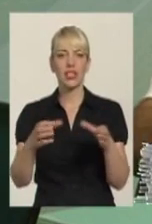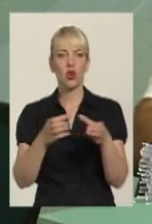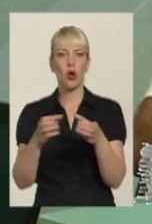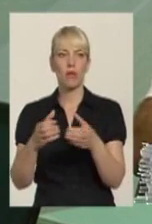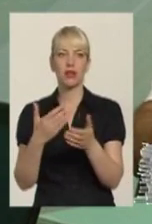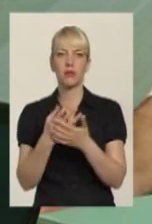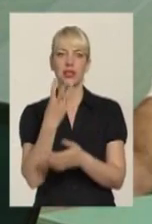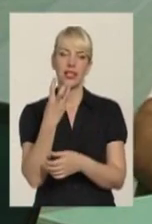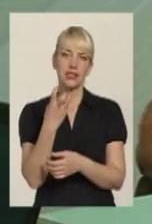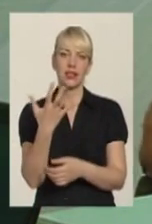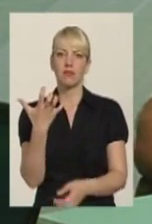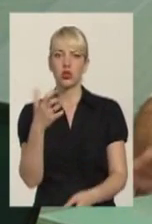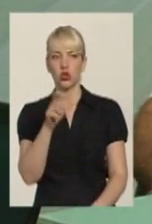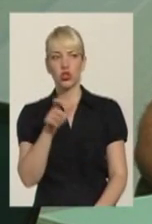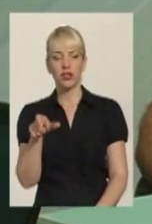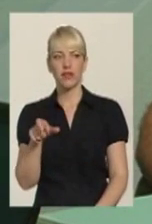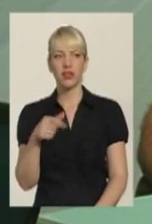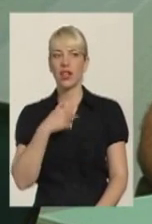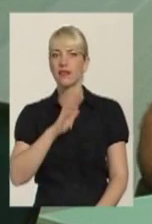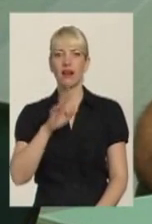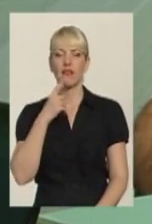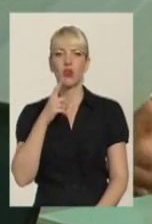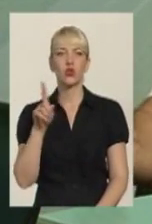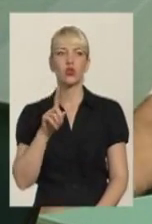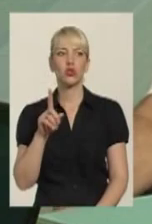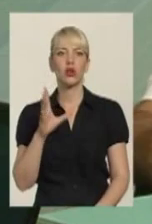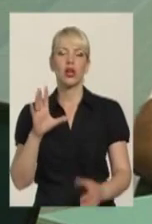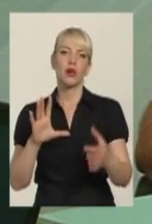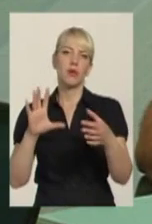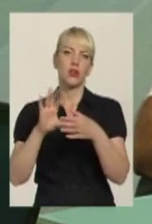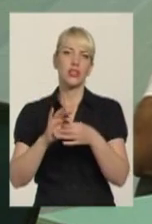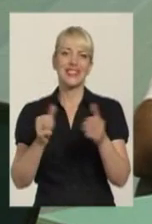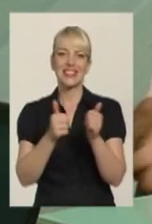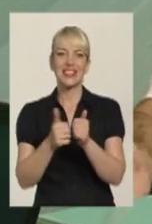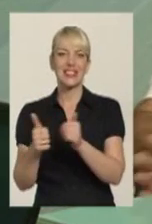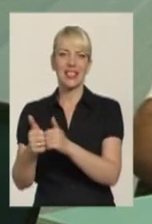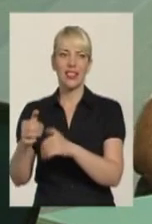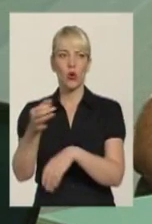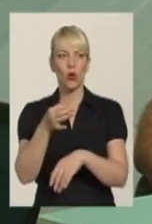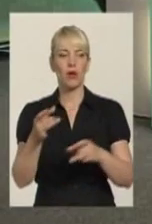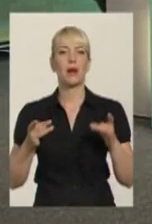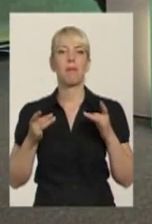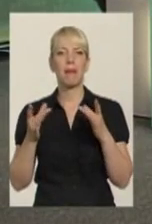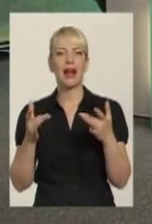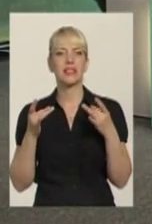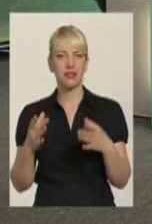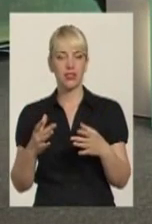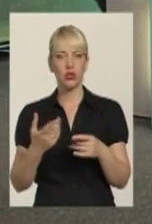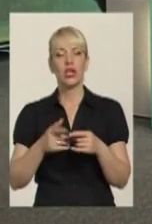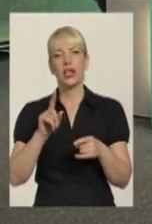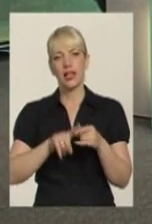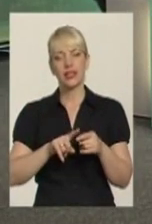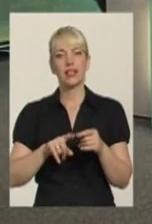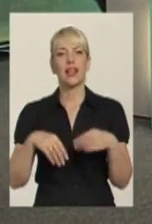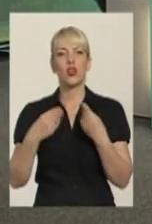практично, чоловік 300-500, я вже не кажу, що підключаються і сусідні області, празднування многих праздників. Дають